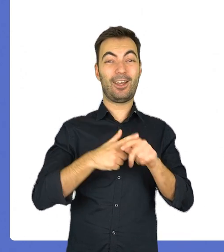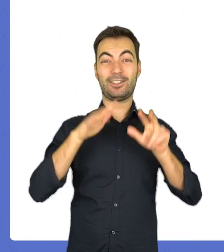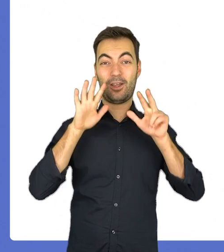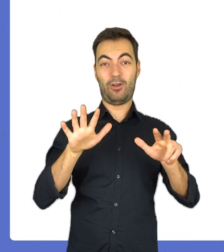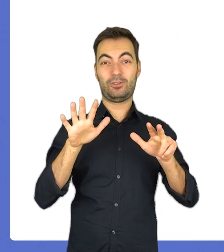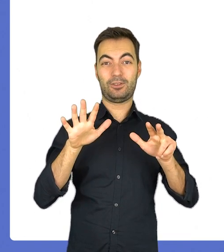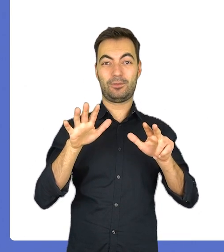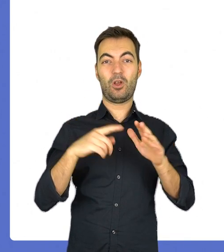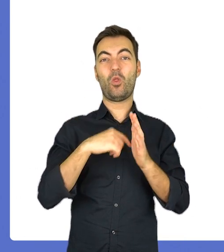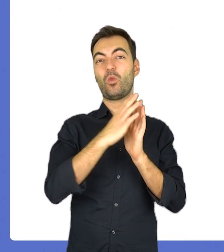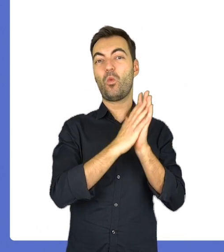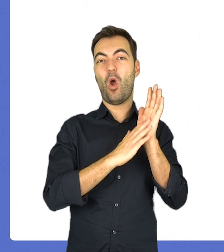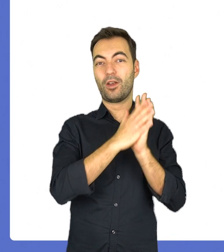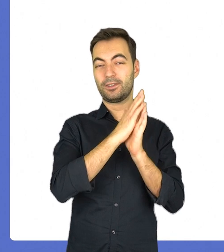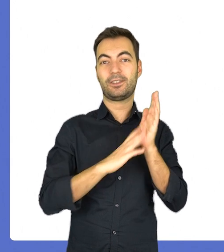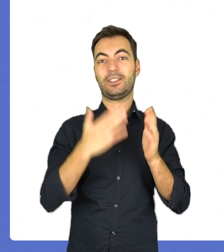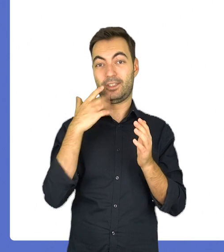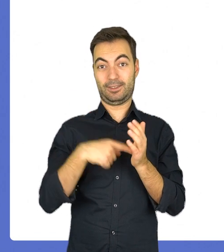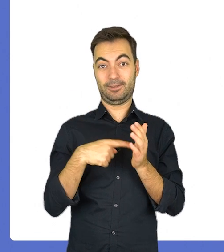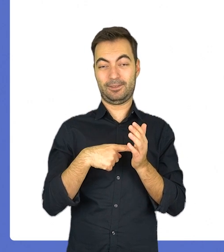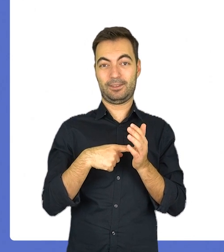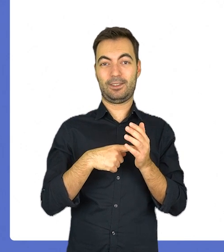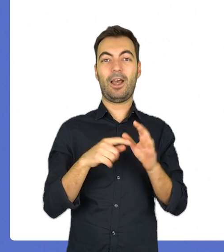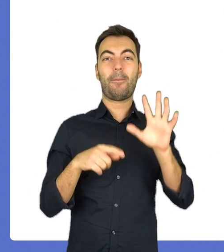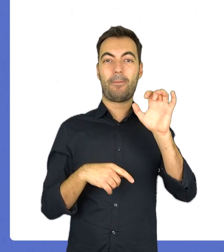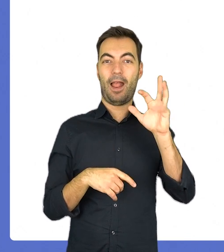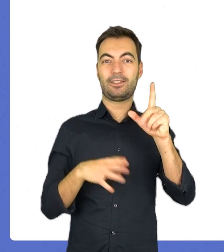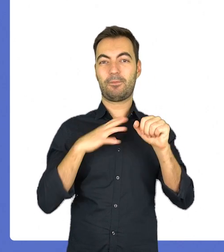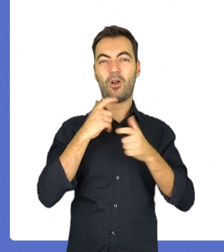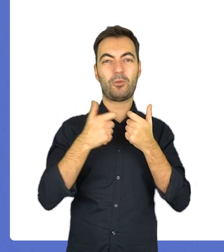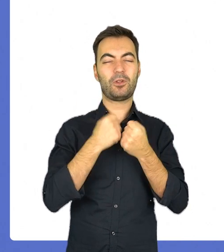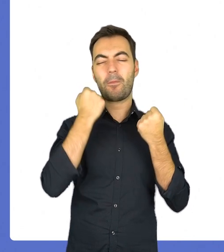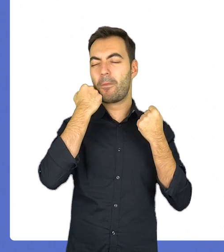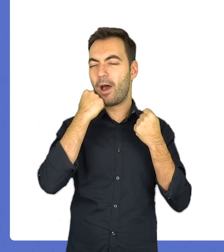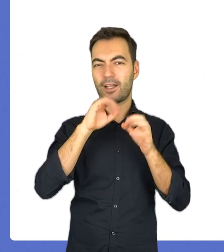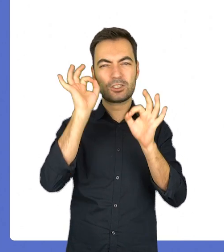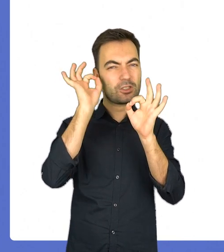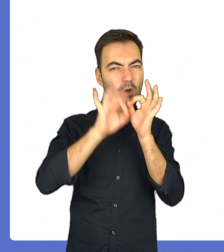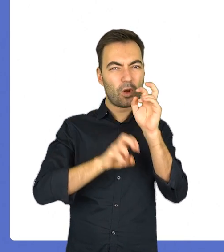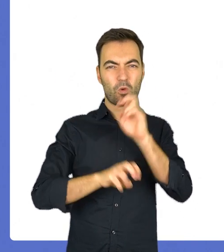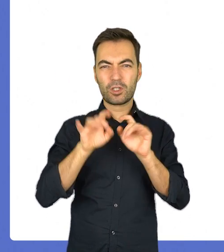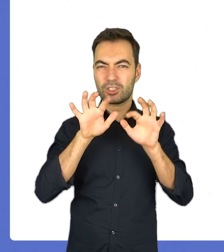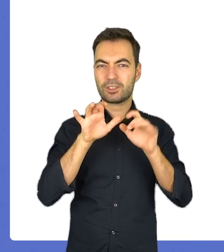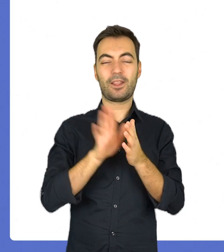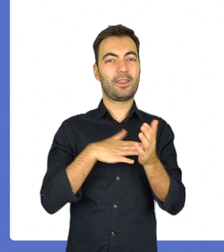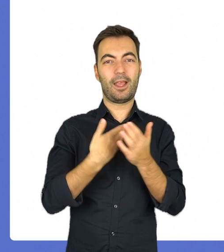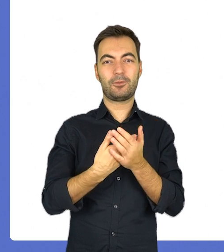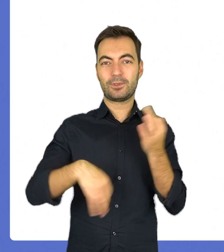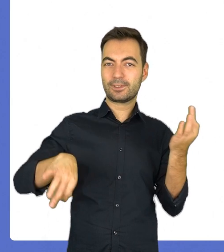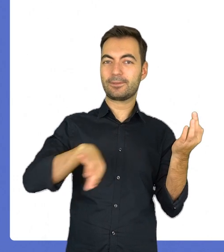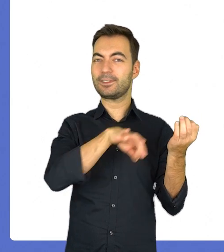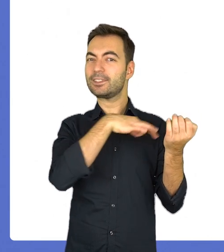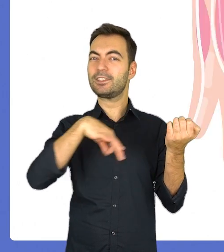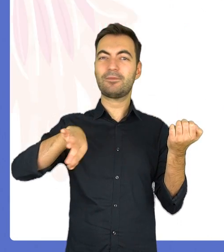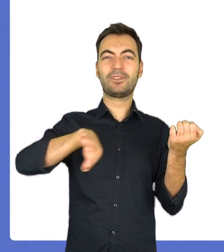28 przypada na dłoń. Dzięki nim nasze palce są w stanie wykonywać bardzo precyzyjne ruchy, na